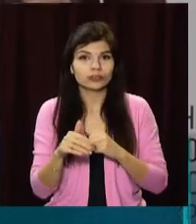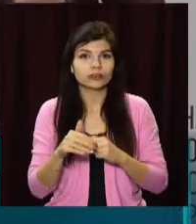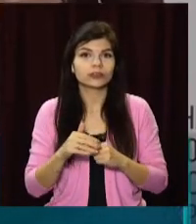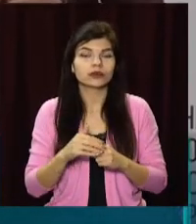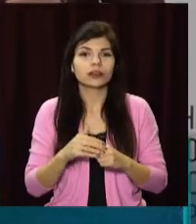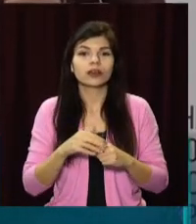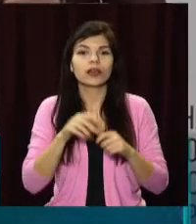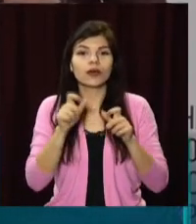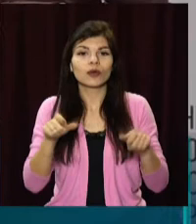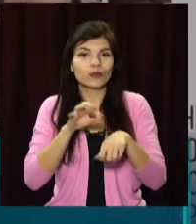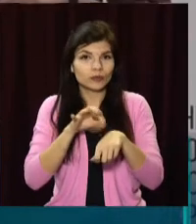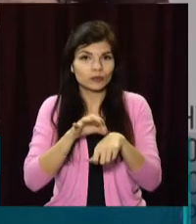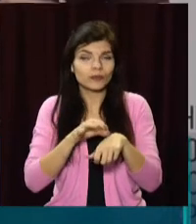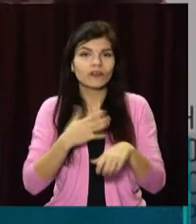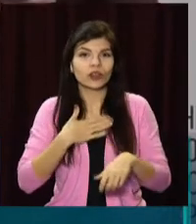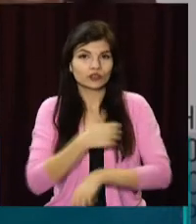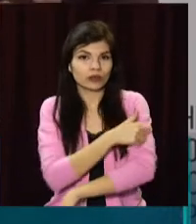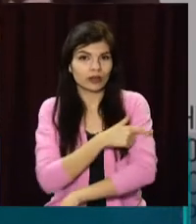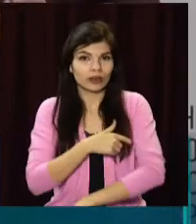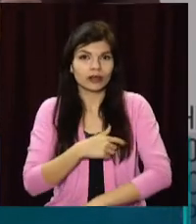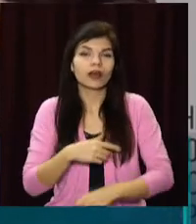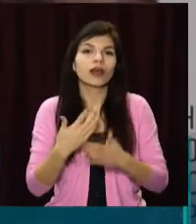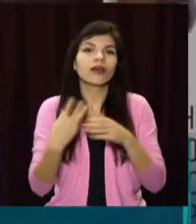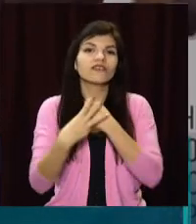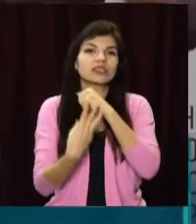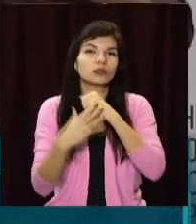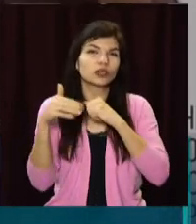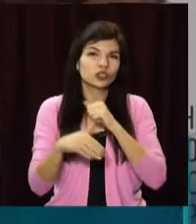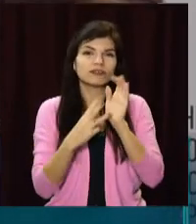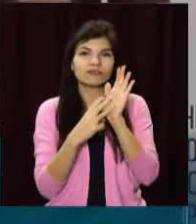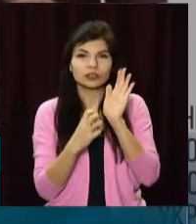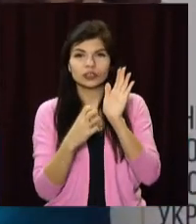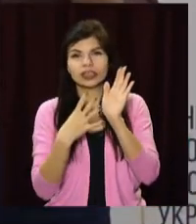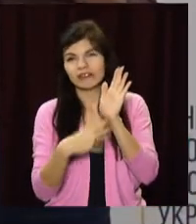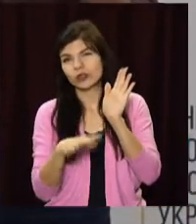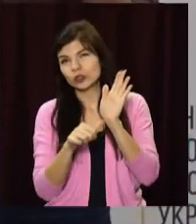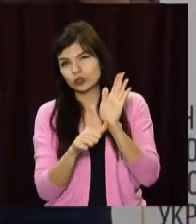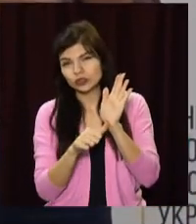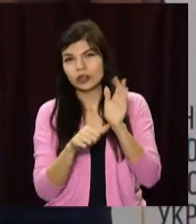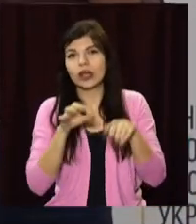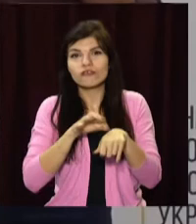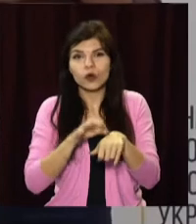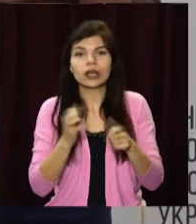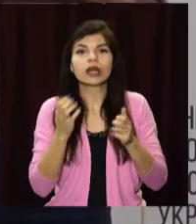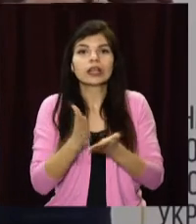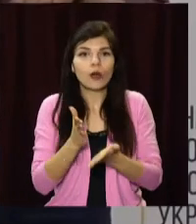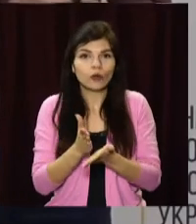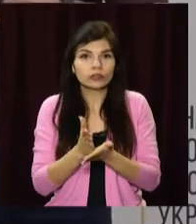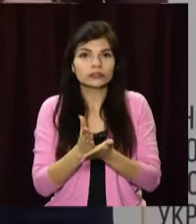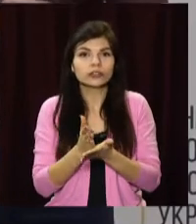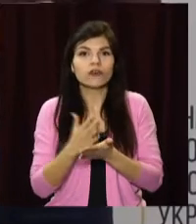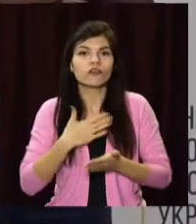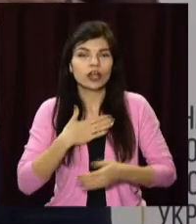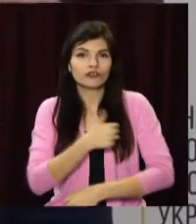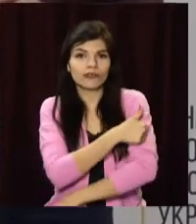пацієнтів перебувають в наших лікарнях. Там 18 тисяч 896 хворих знаходиться